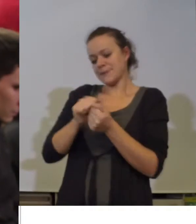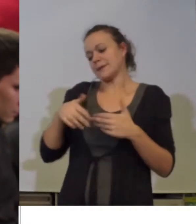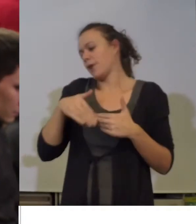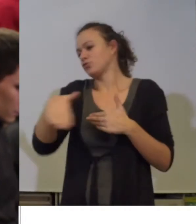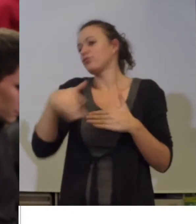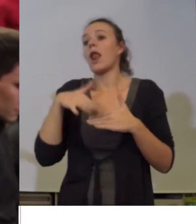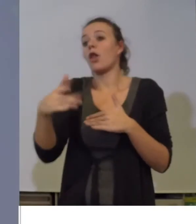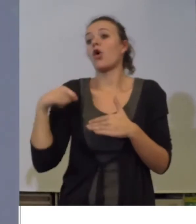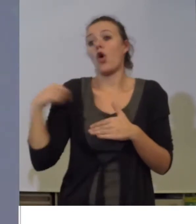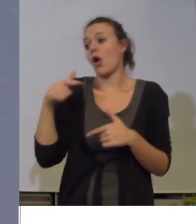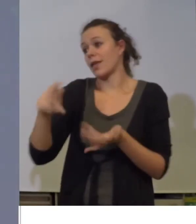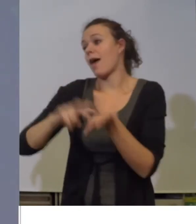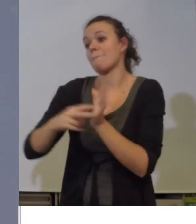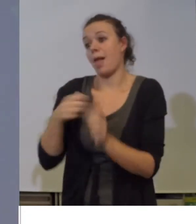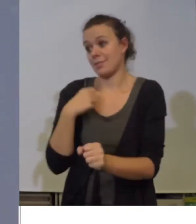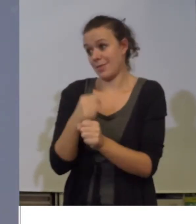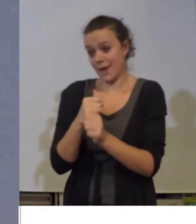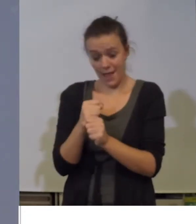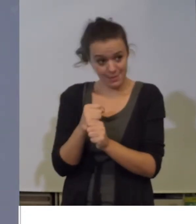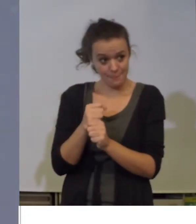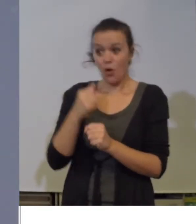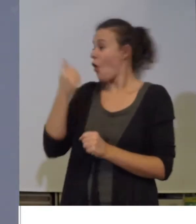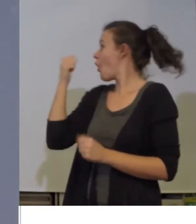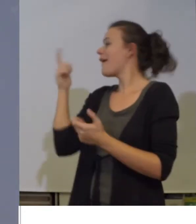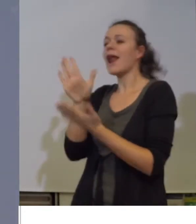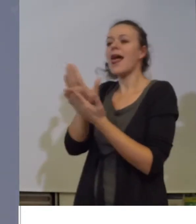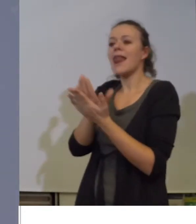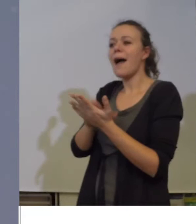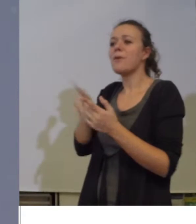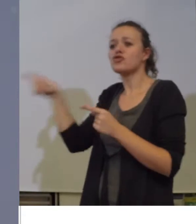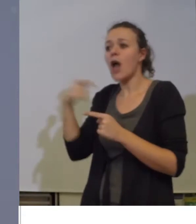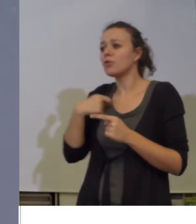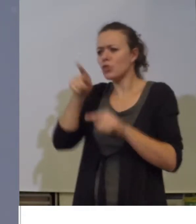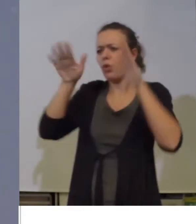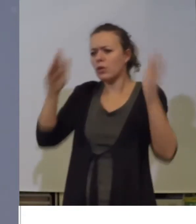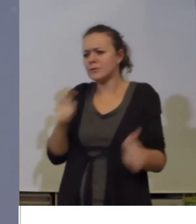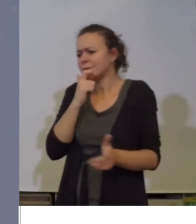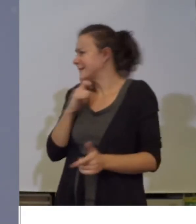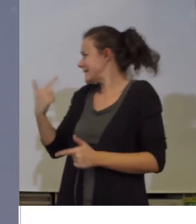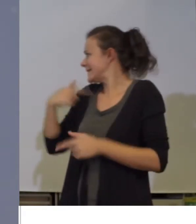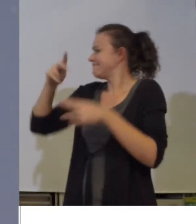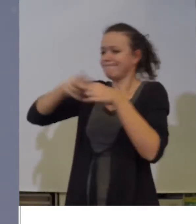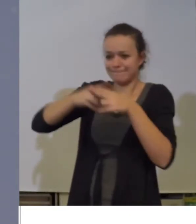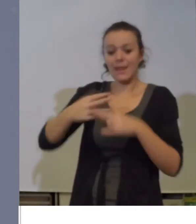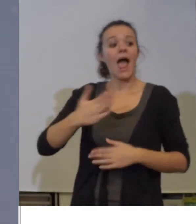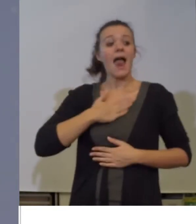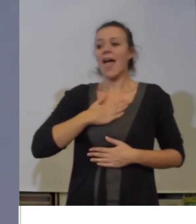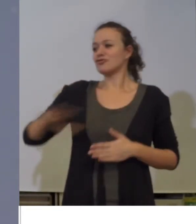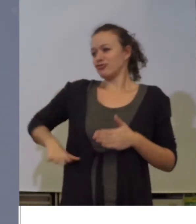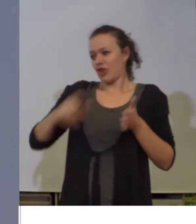narednih godina, nadamo se. Ovo je bilo na početku kada smo sređivali taj pogon.